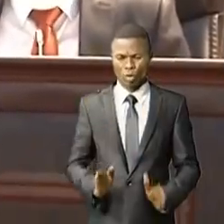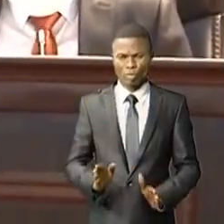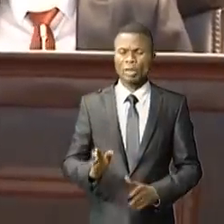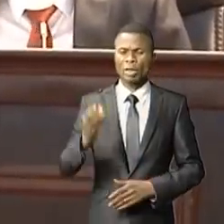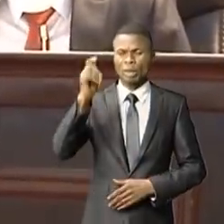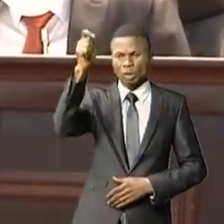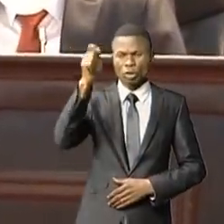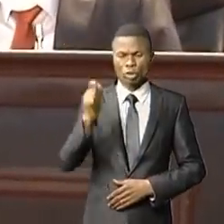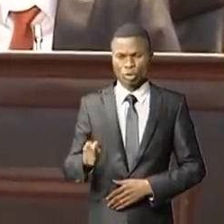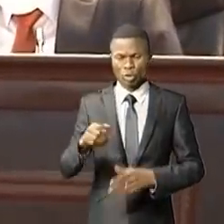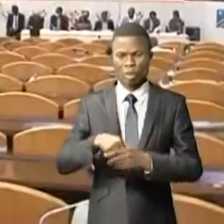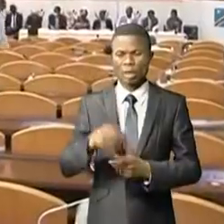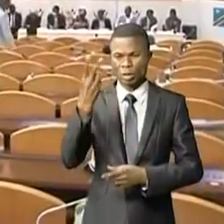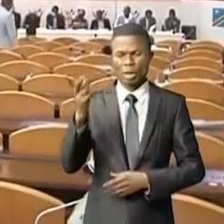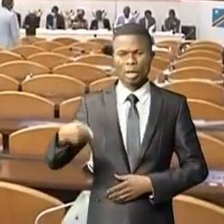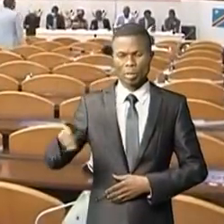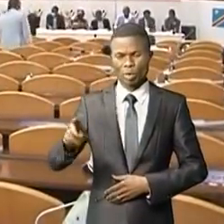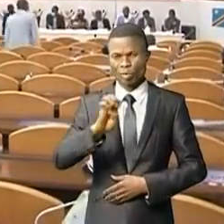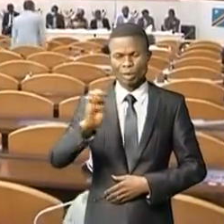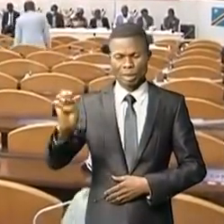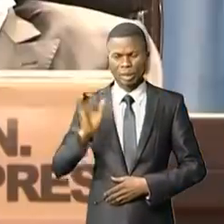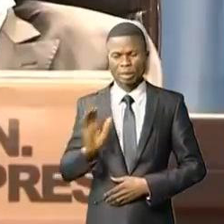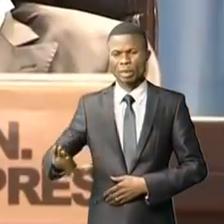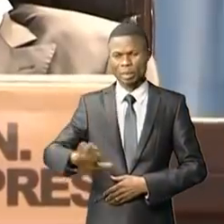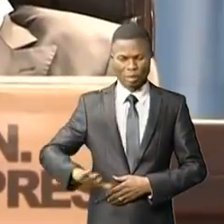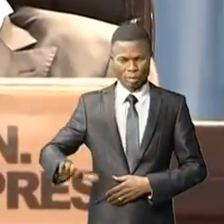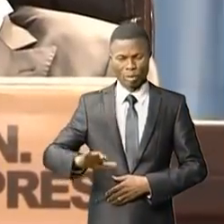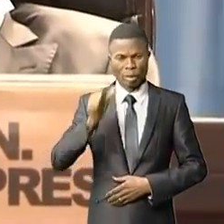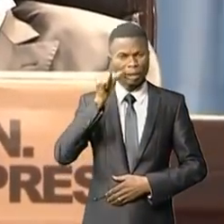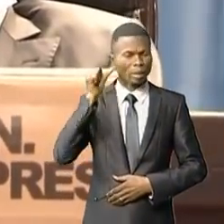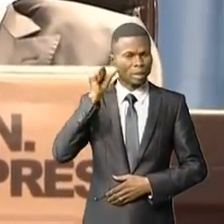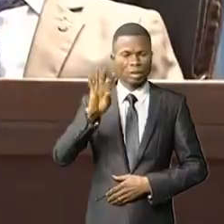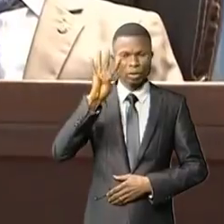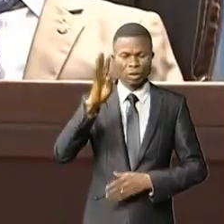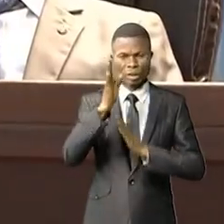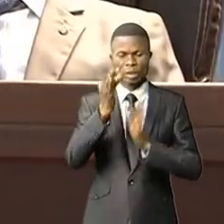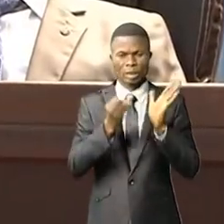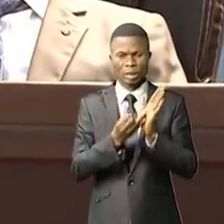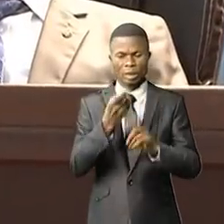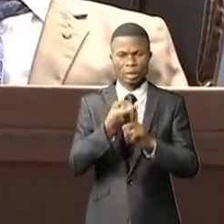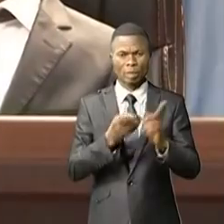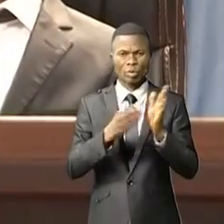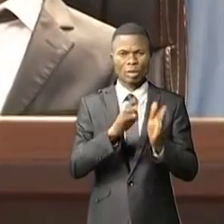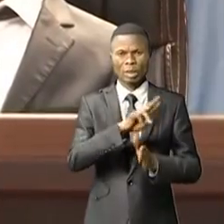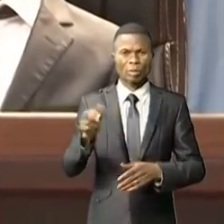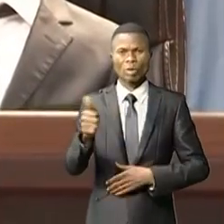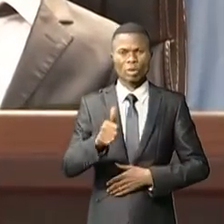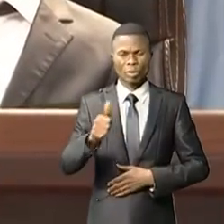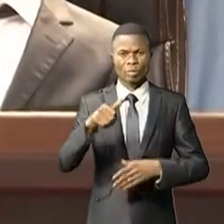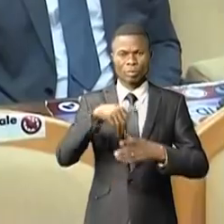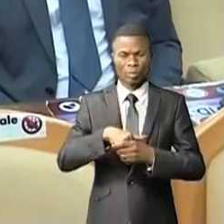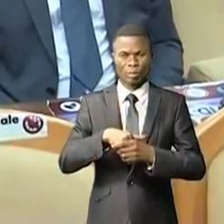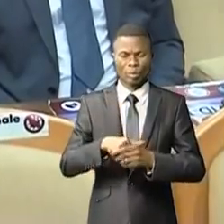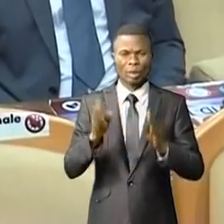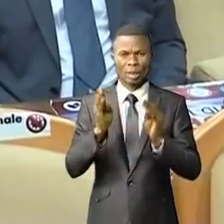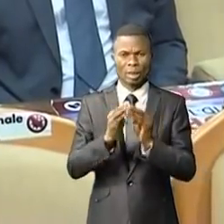provinces des Lutouris et du Nord-Kivu. C'était hier jeudi 17 septembre 2021 au cours de la